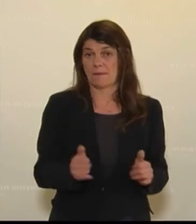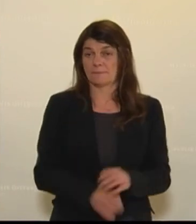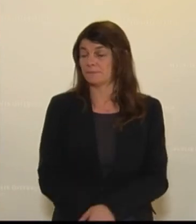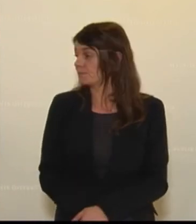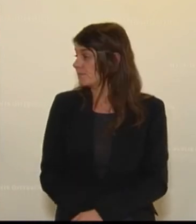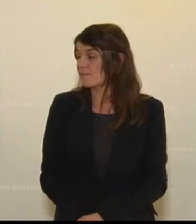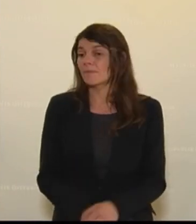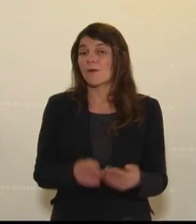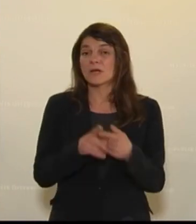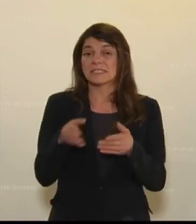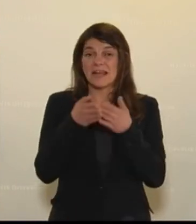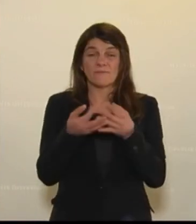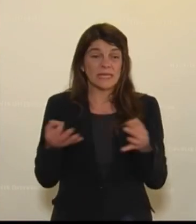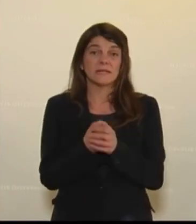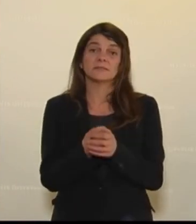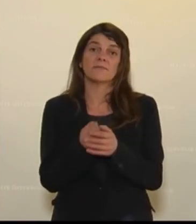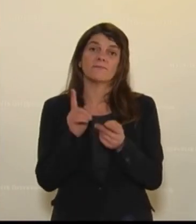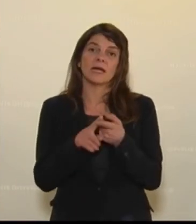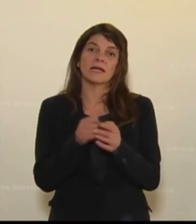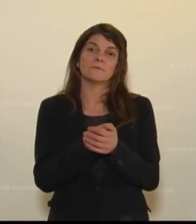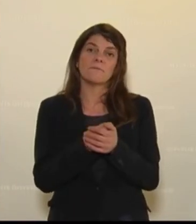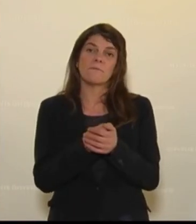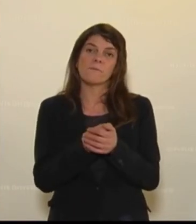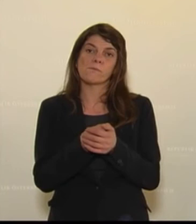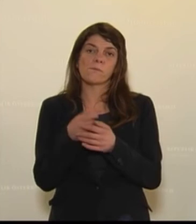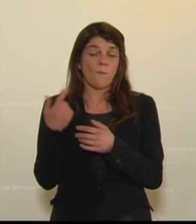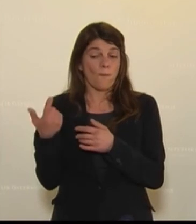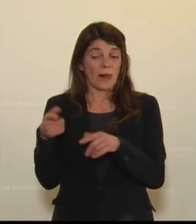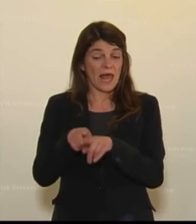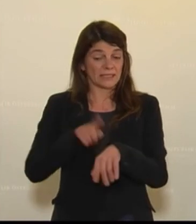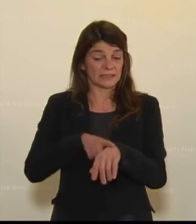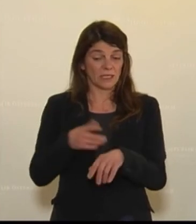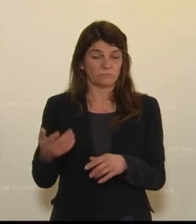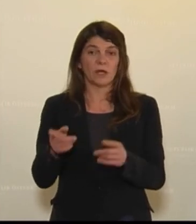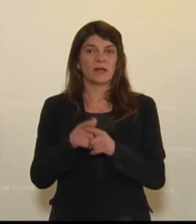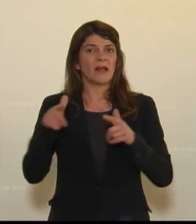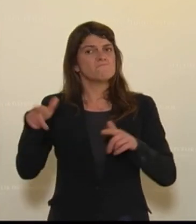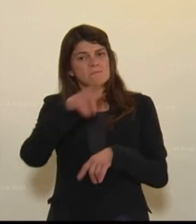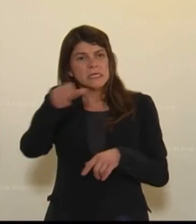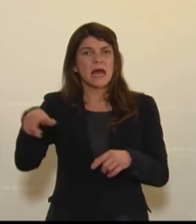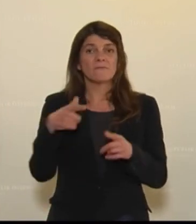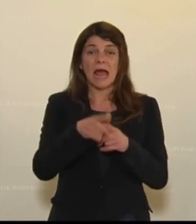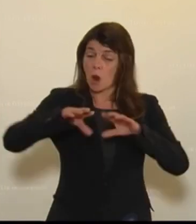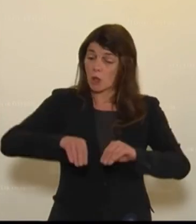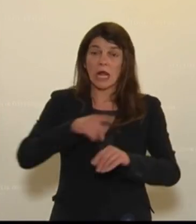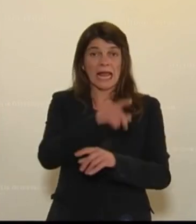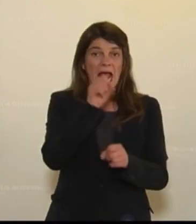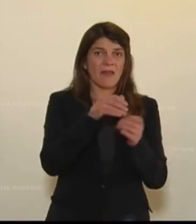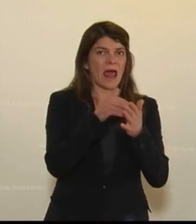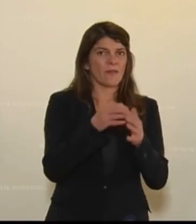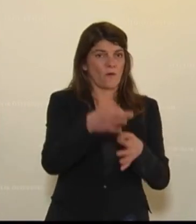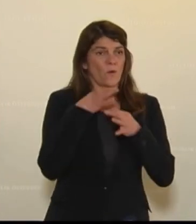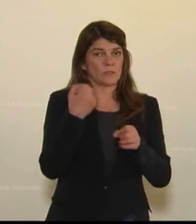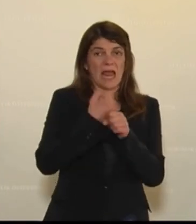Und es hilft auch nichts, wenn Sie zugleich jenen Leistungsregeln und Trägern, die auch im Lockdown weiter für uns